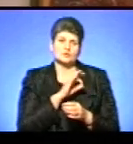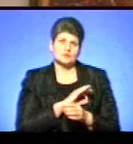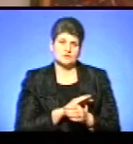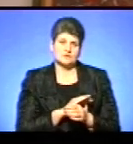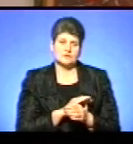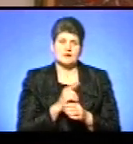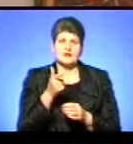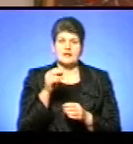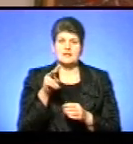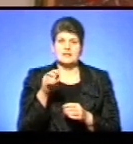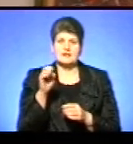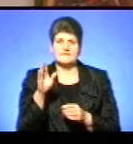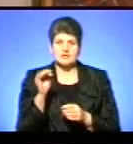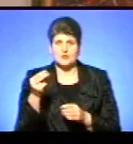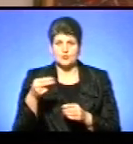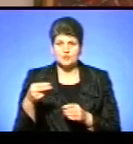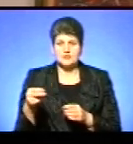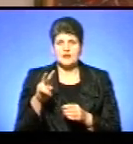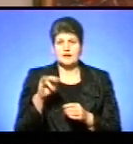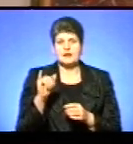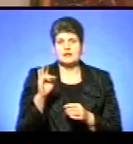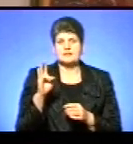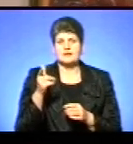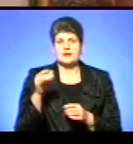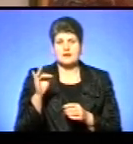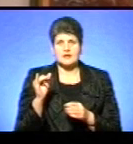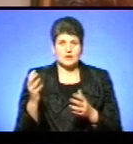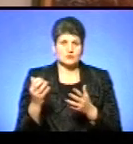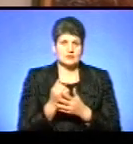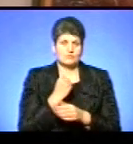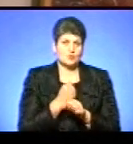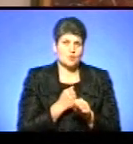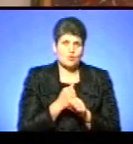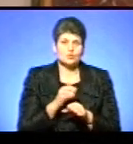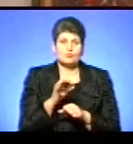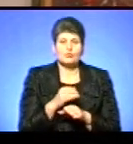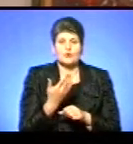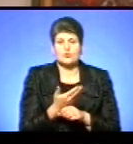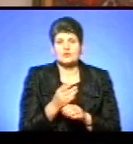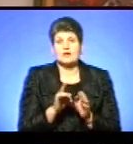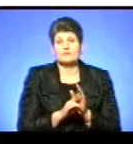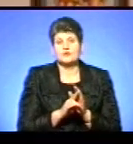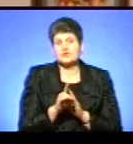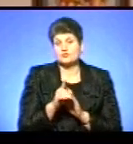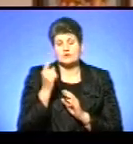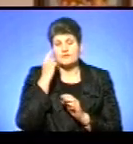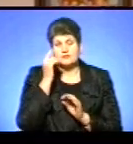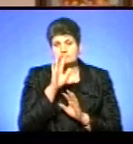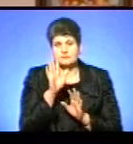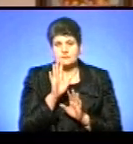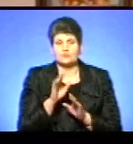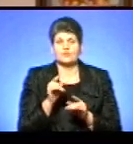гелевими ручками, лінерами. І в результаті отримую роботу, про яку на початку навіть не підозрюю. В рті